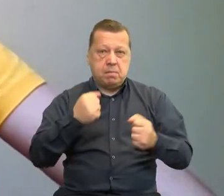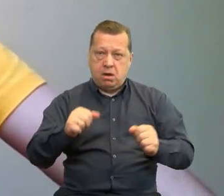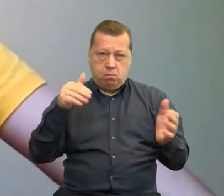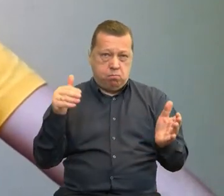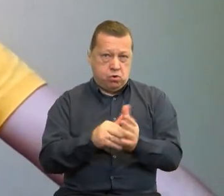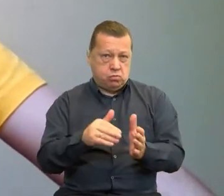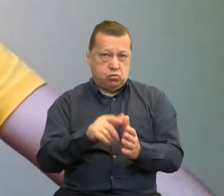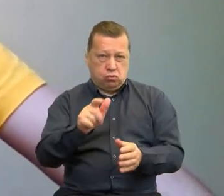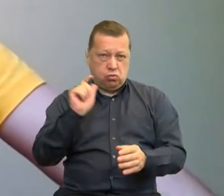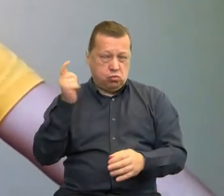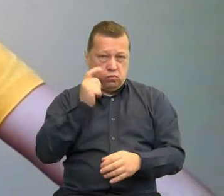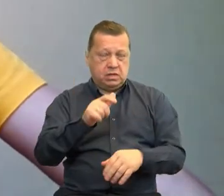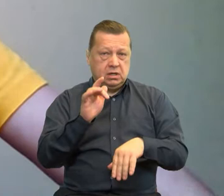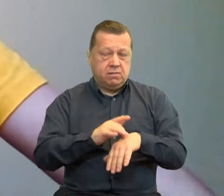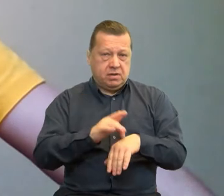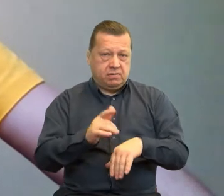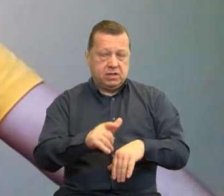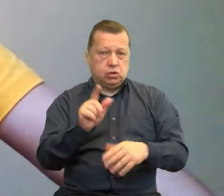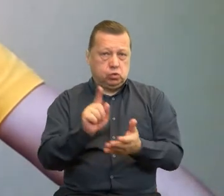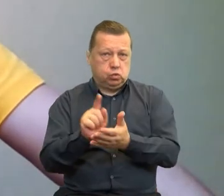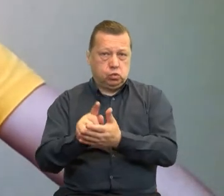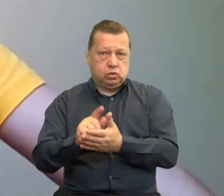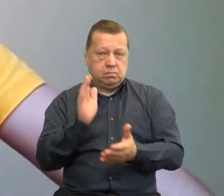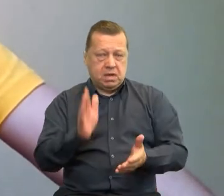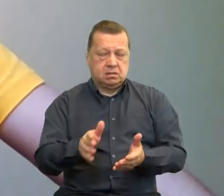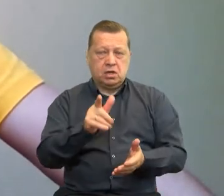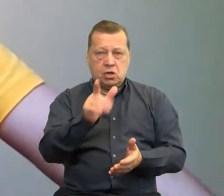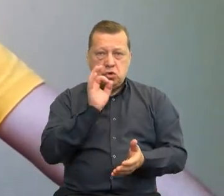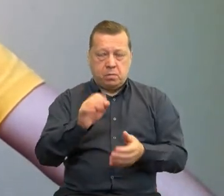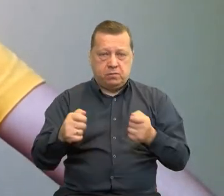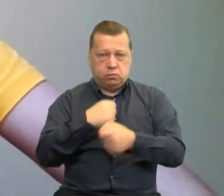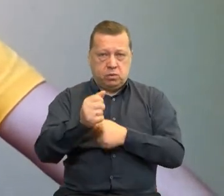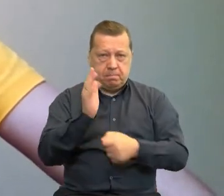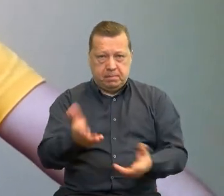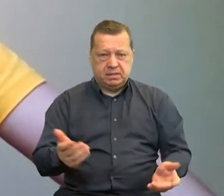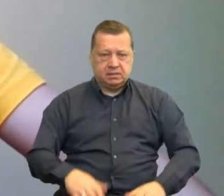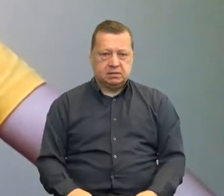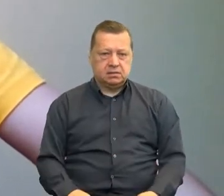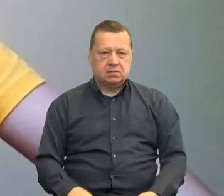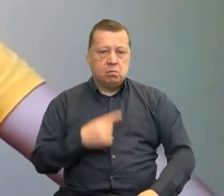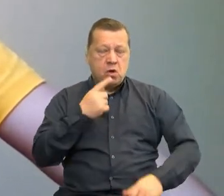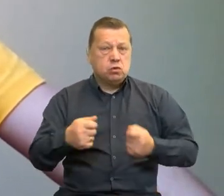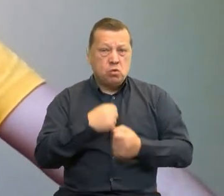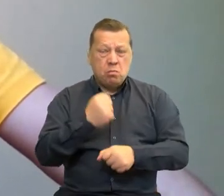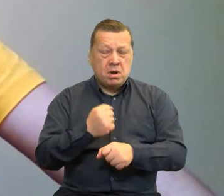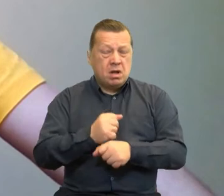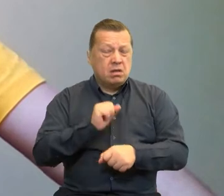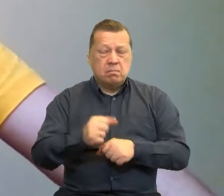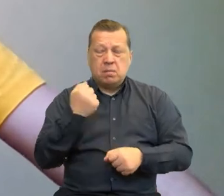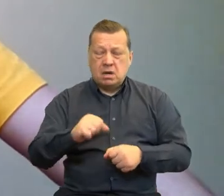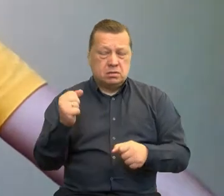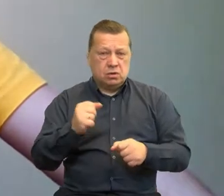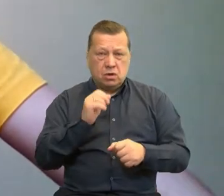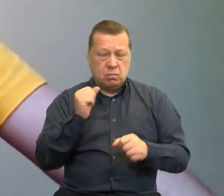sukcesu później projektu, kluczem też do dobrej współpracy. U nas to wyzwanie jest bardzo poważne, dlatego że zajęliśmy się pszczołami,